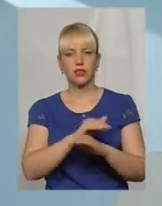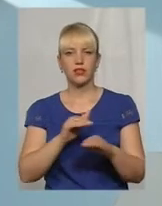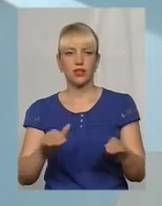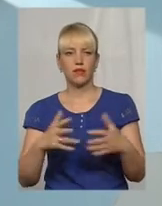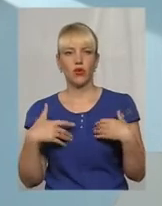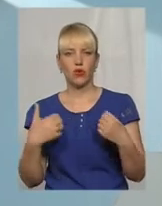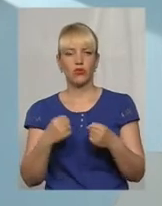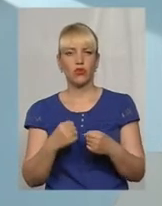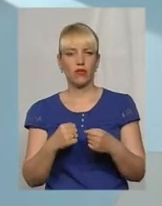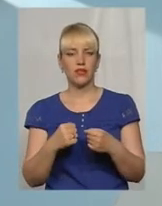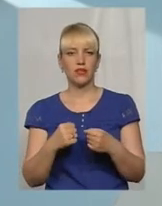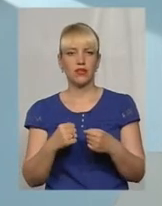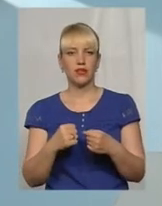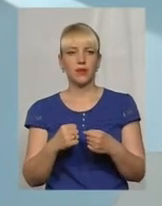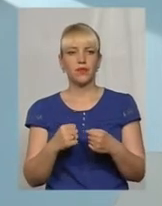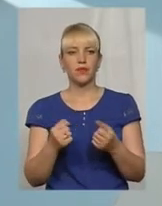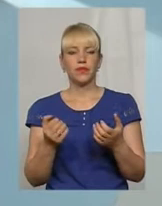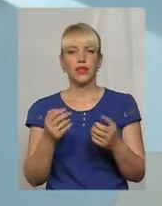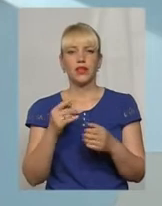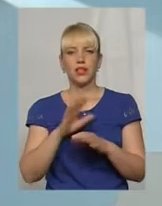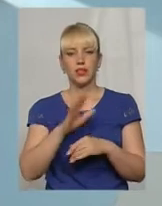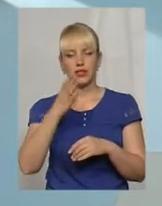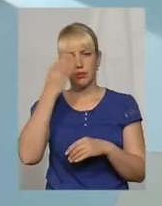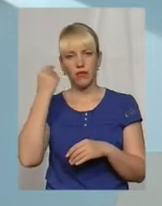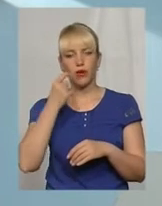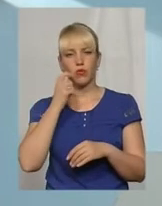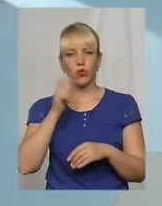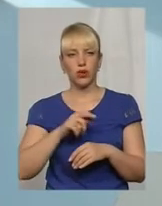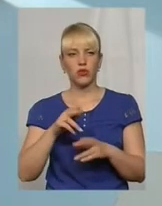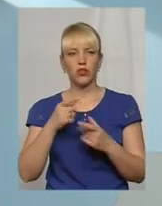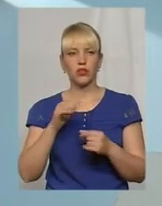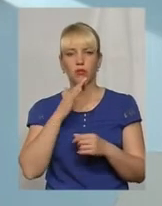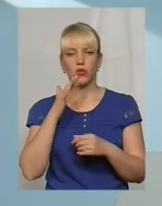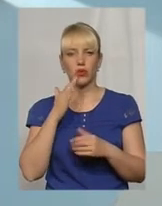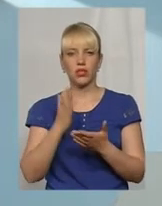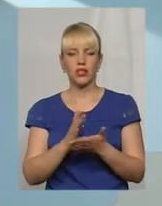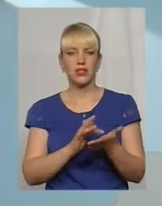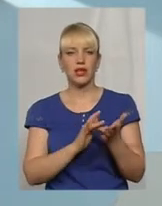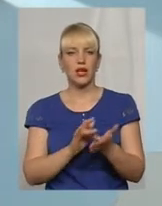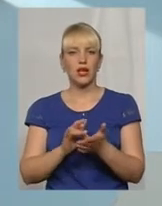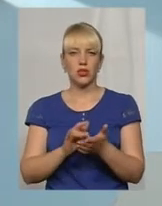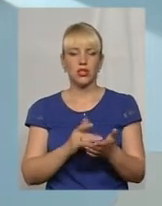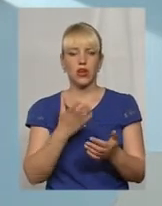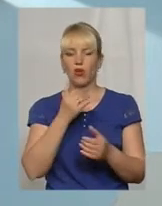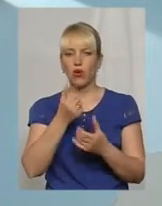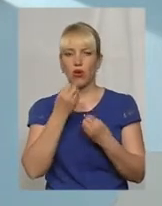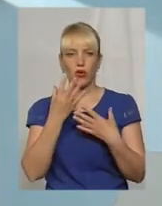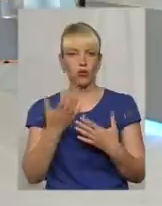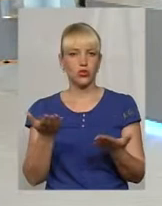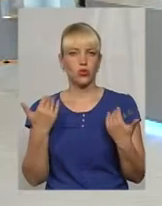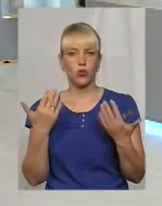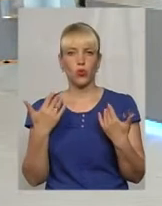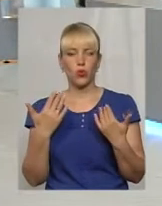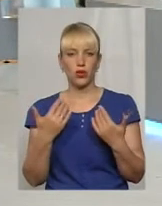оздоровити. Це не знаю, що треба забувати про нашу родну країну, в Україну, де дуже багато достопримечательностей, хороших курортів, в тому числі і